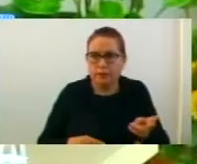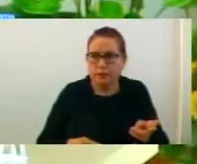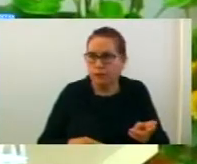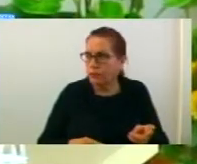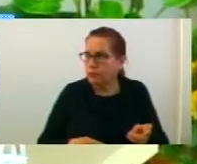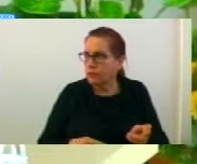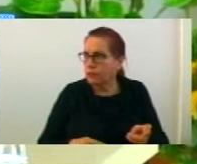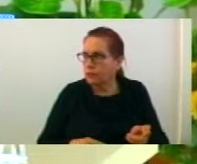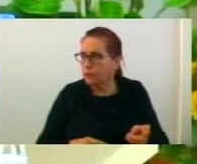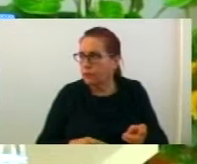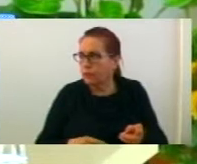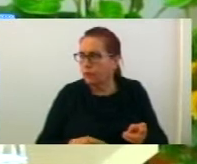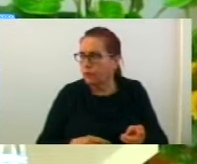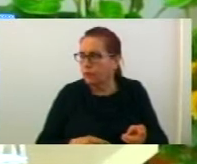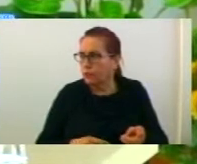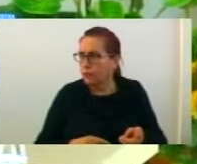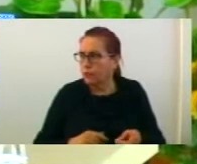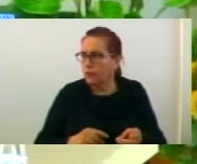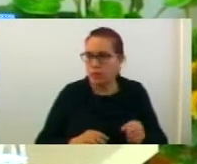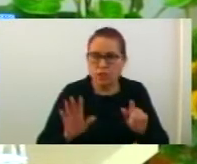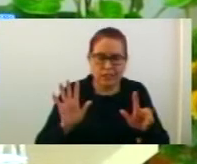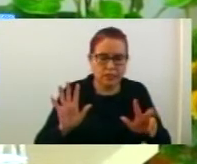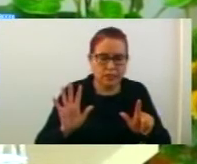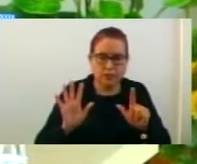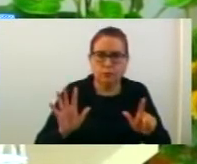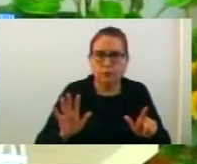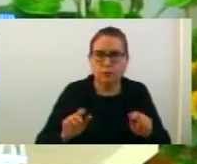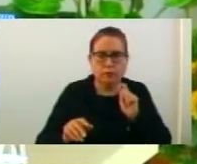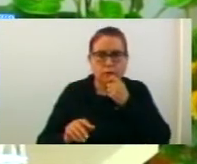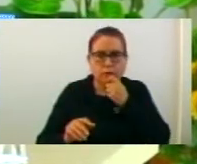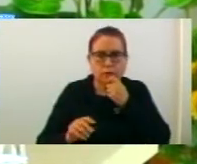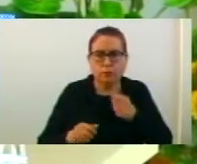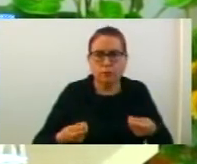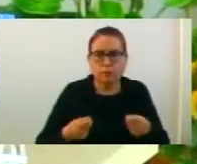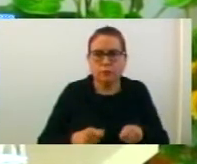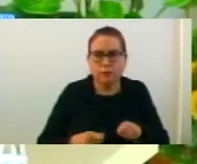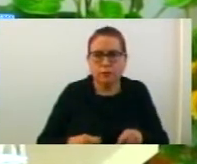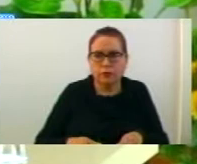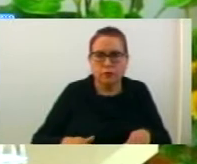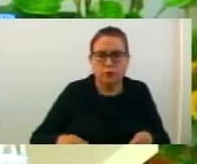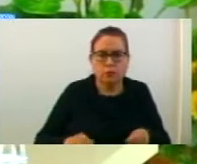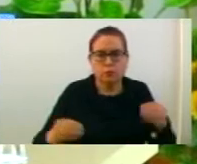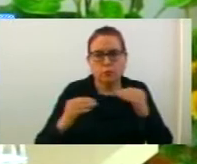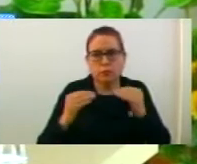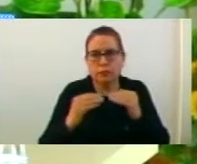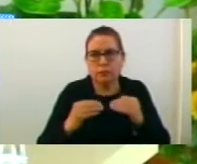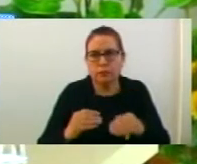песнито е против, следом воздржани, донесе заклучок, се дава согласност на изменато и